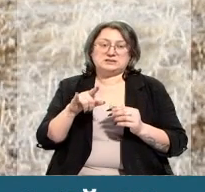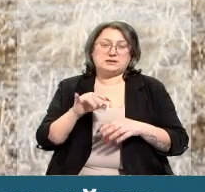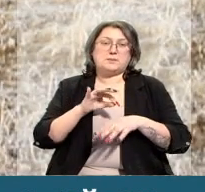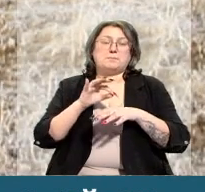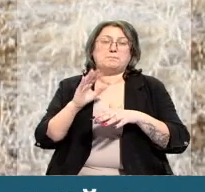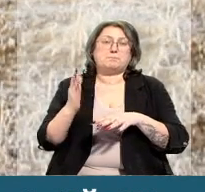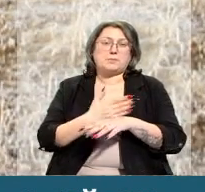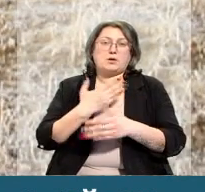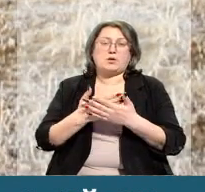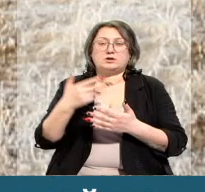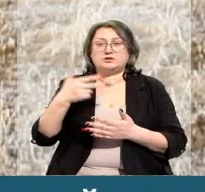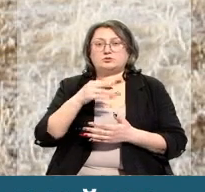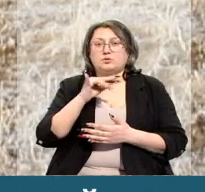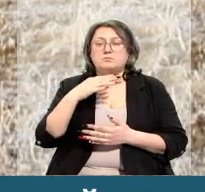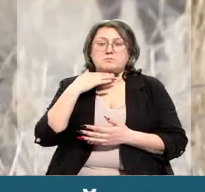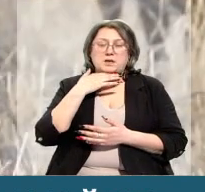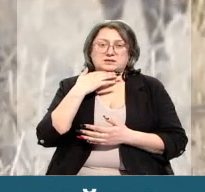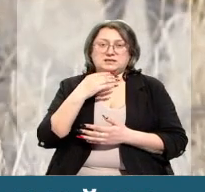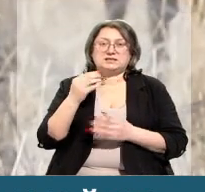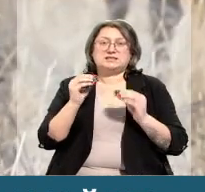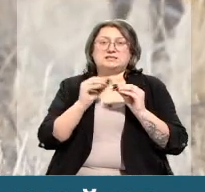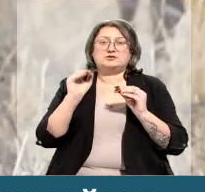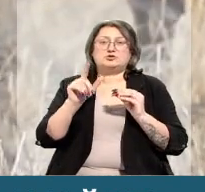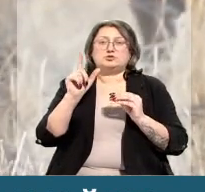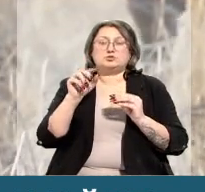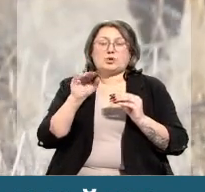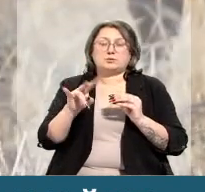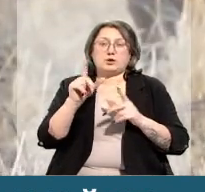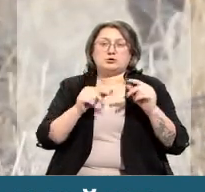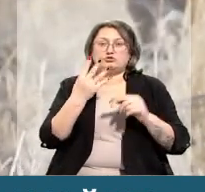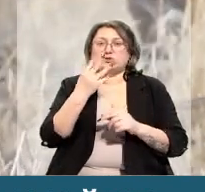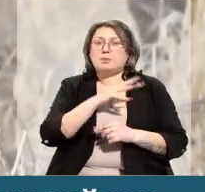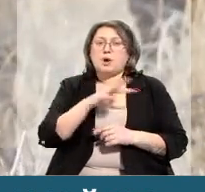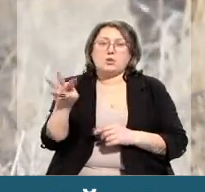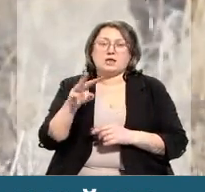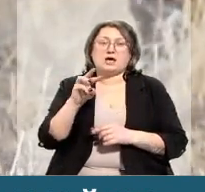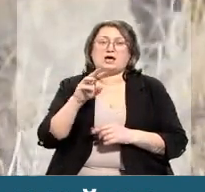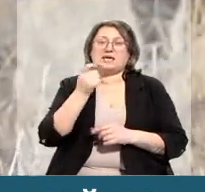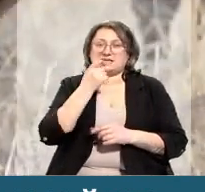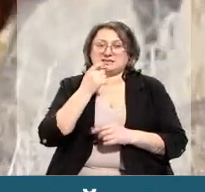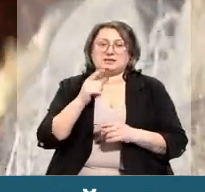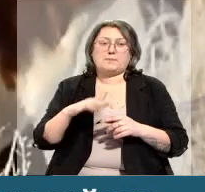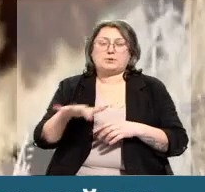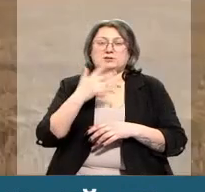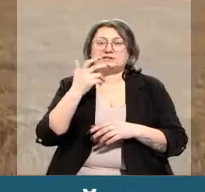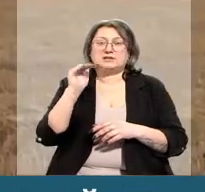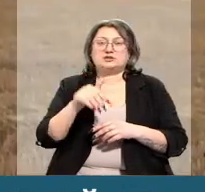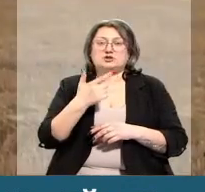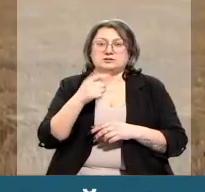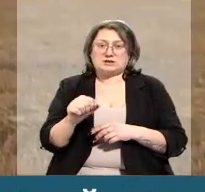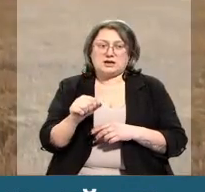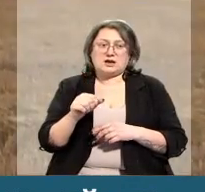произведено около 3000 тонн мяса, 10 тысяч тонн молока и 4 миллиона яиц. На площади более чем в 300 тысяч